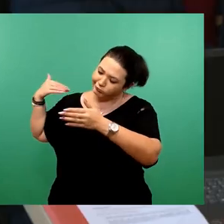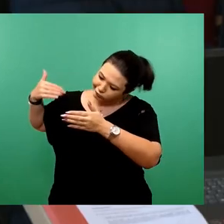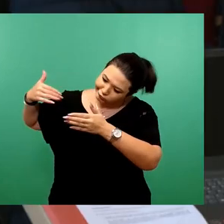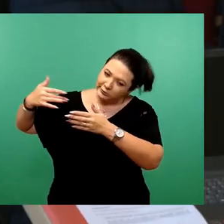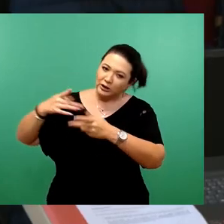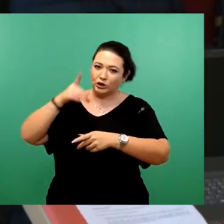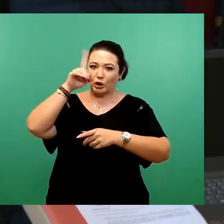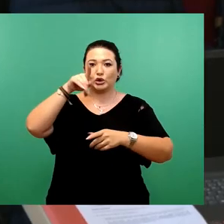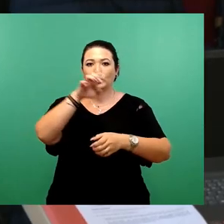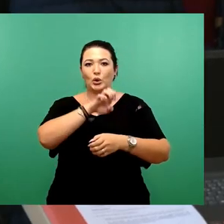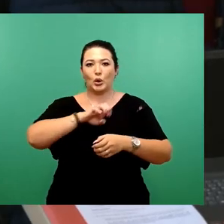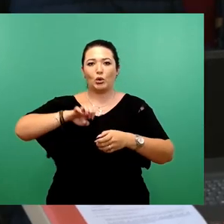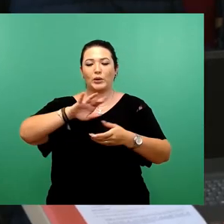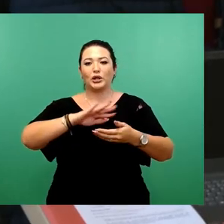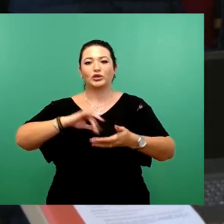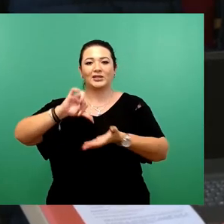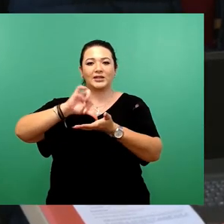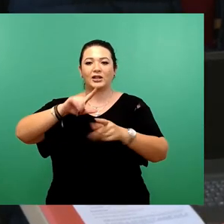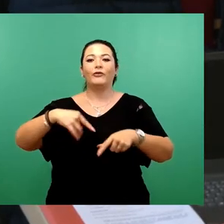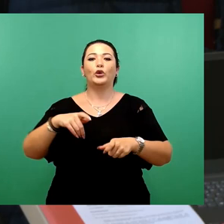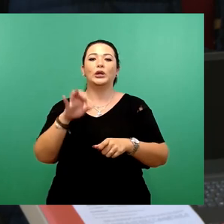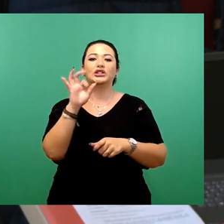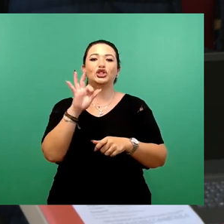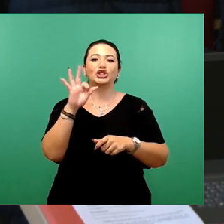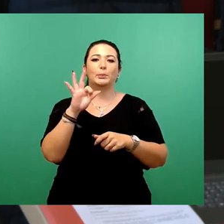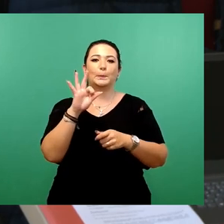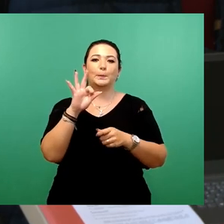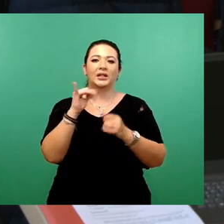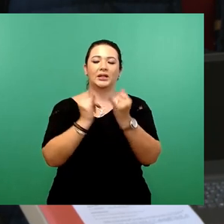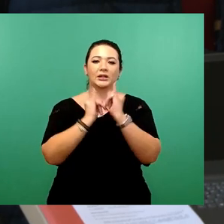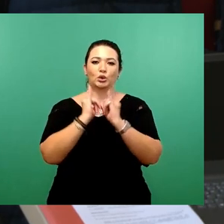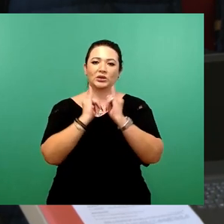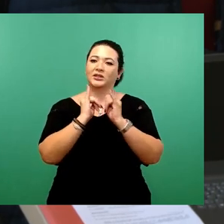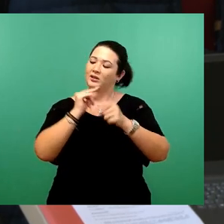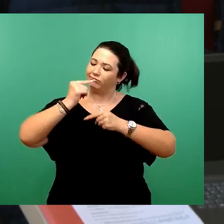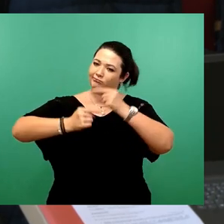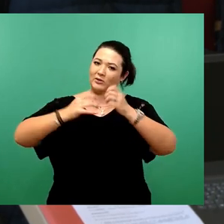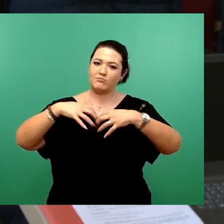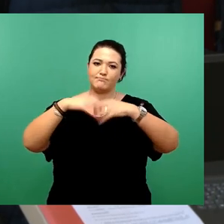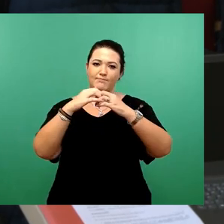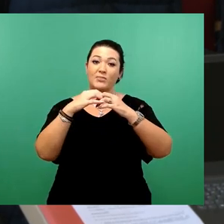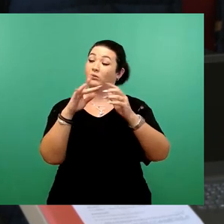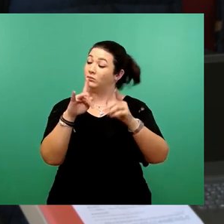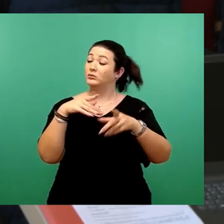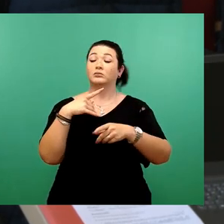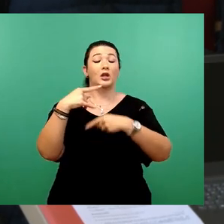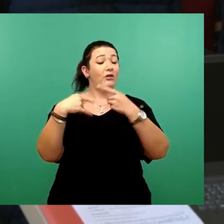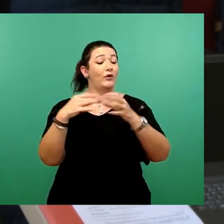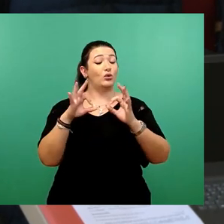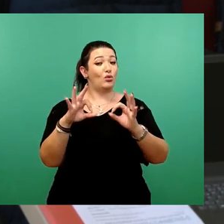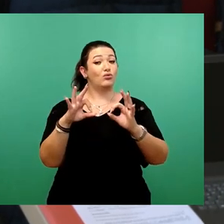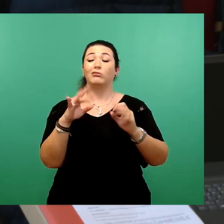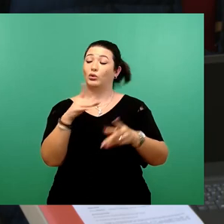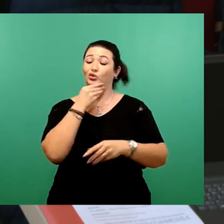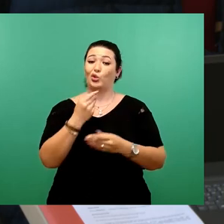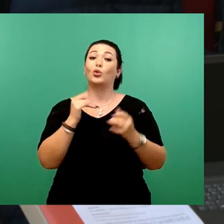Zentrum für die Chip-Industrie entwickelt. Diese Entwicklung ist gut und schön. Und grundsätzlich ist das